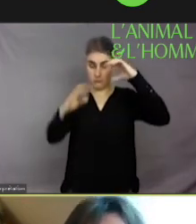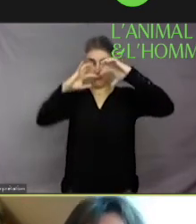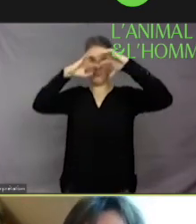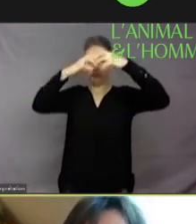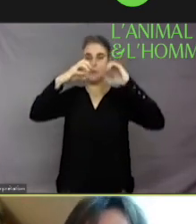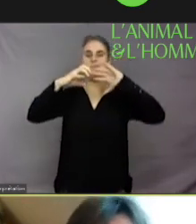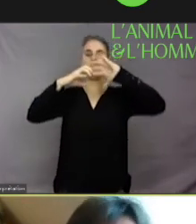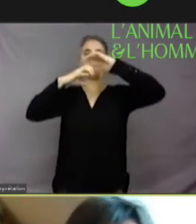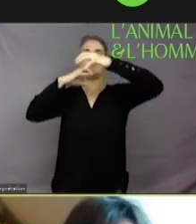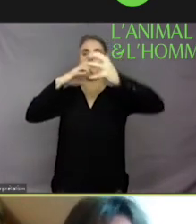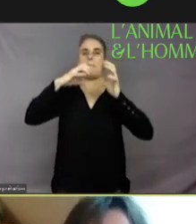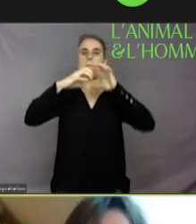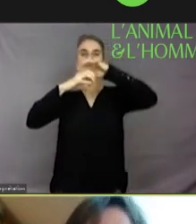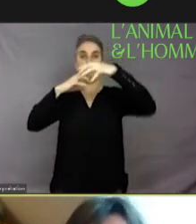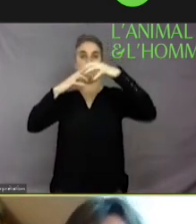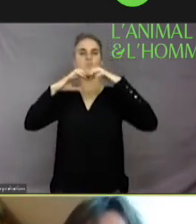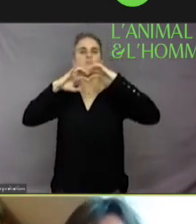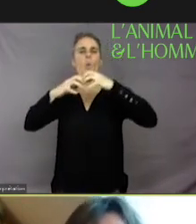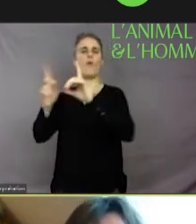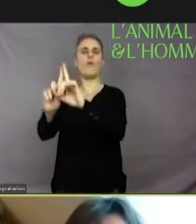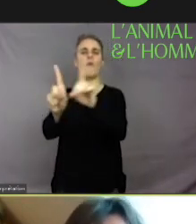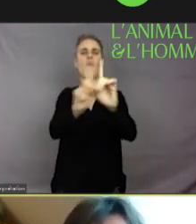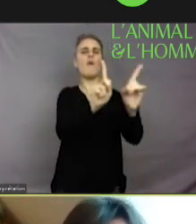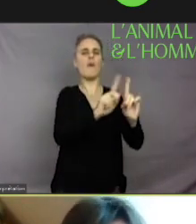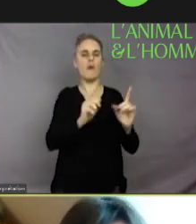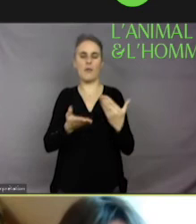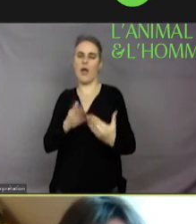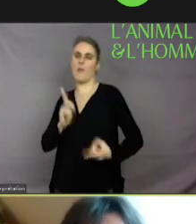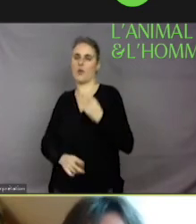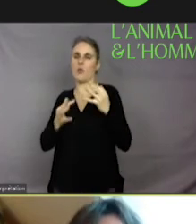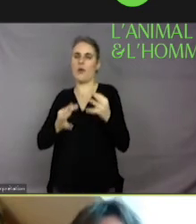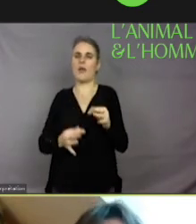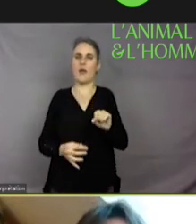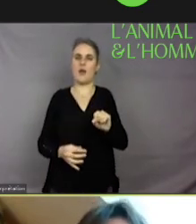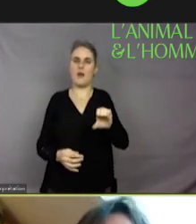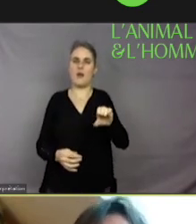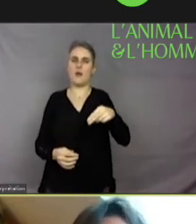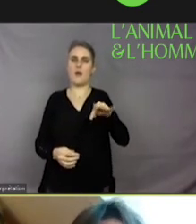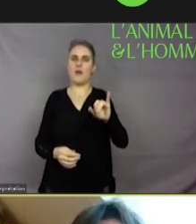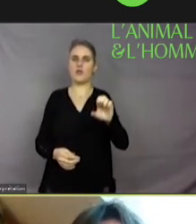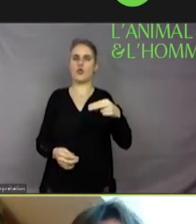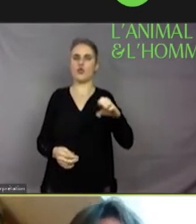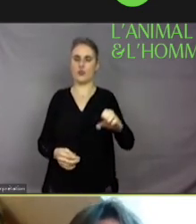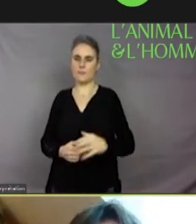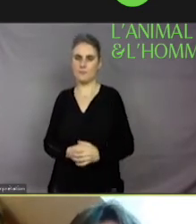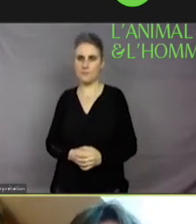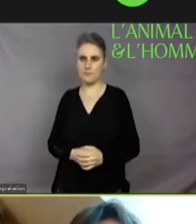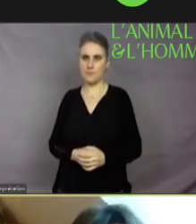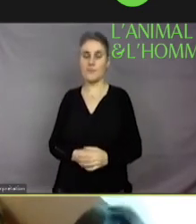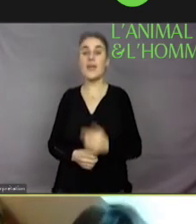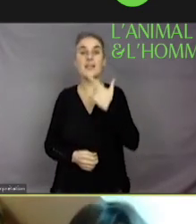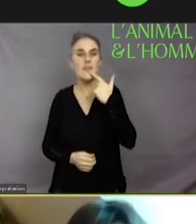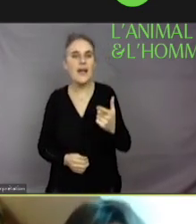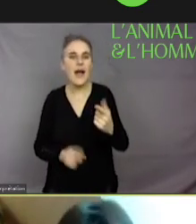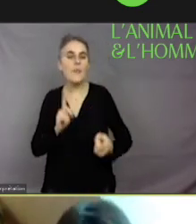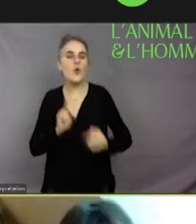le cerveau, les différentes formes de cerveau qui sont très importantes pour la notion de sentience. Oui, crois qu'en effet... La notion de sentience implique la notion